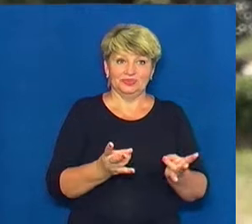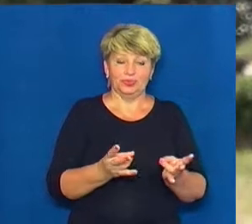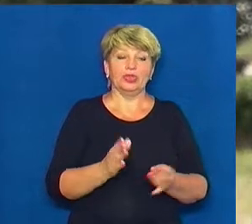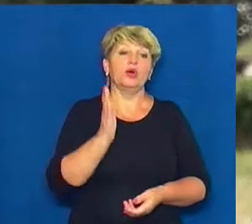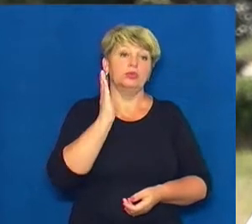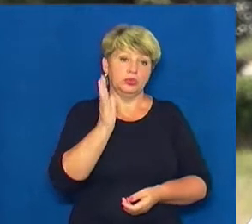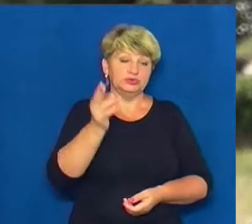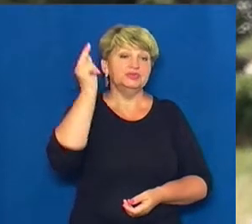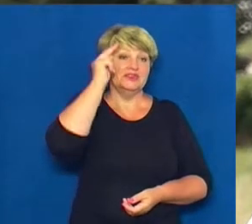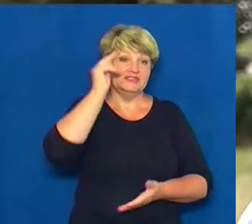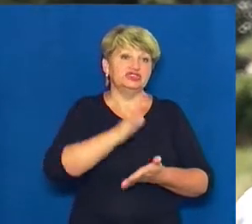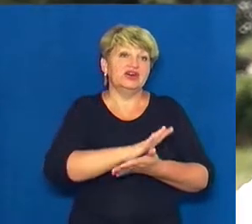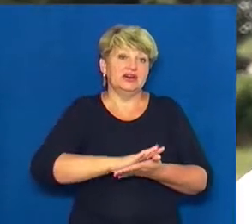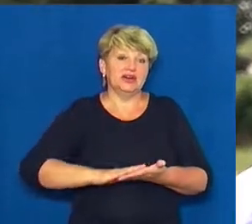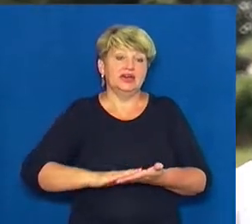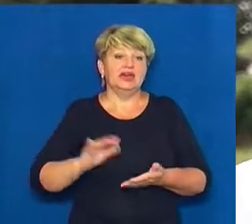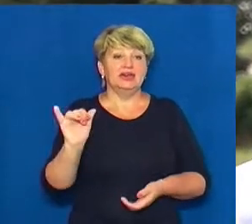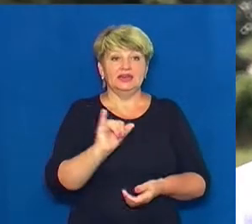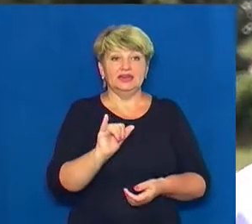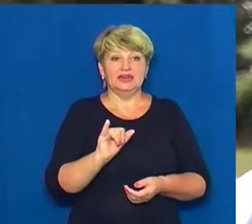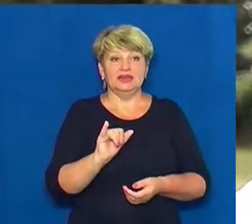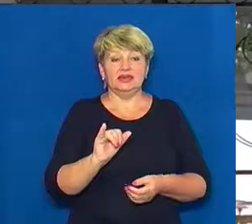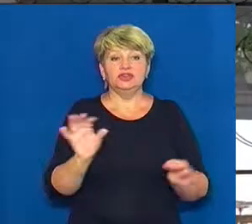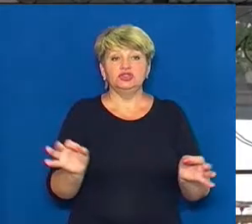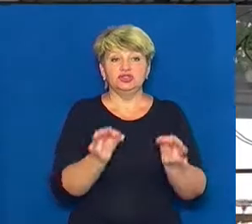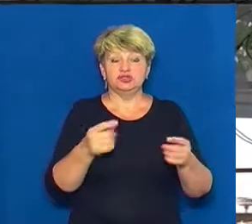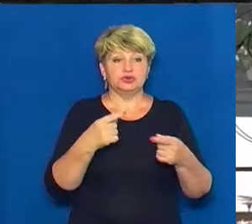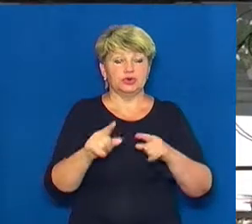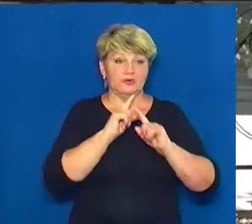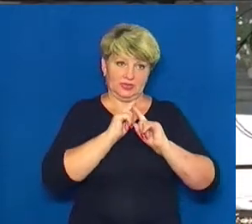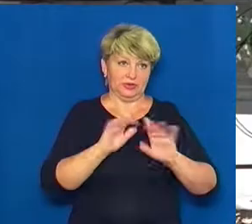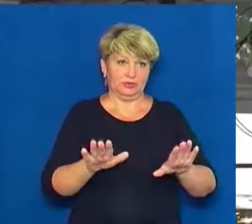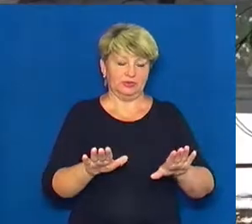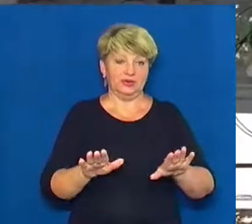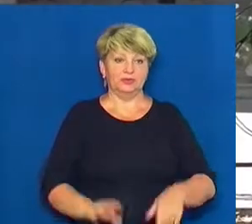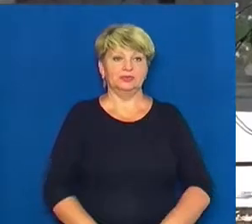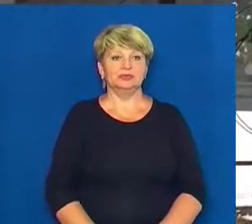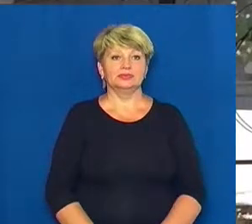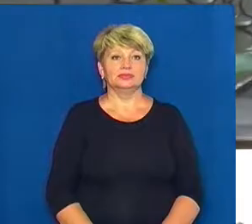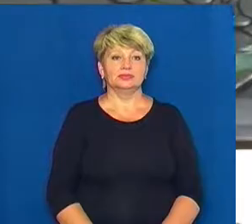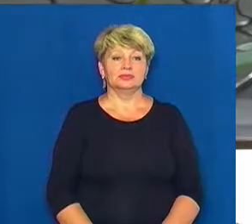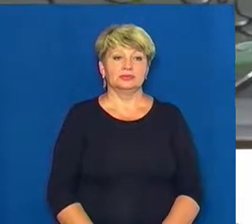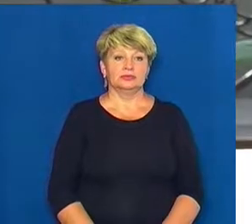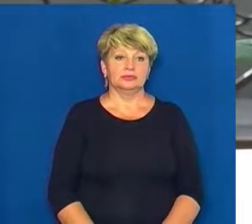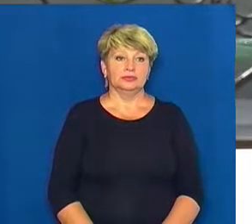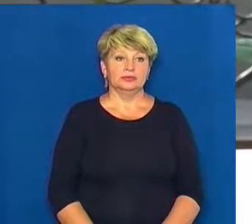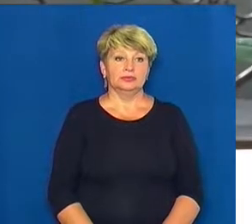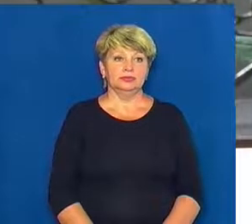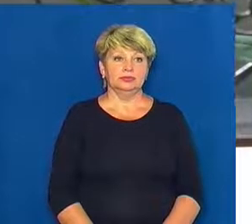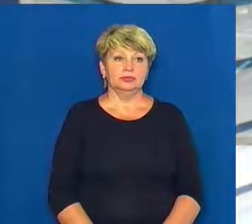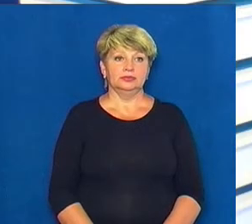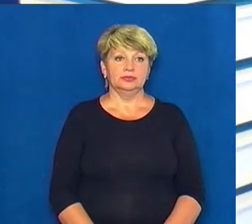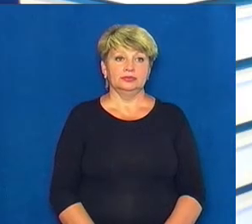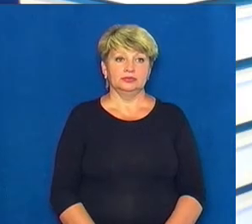вони будуть там навчатися і абсолютно нічого гіршого. Дар'я Шевченко, Максим Шевченко, новини на Суспільному, Черкащина.